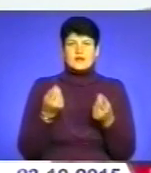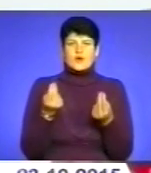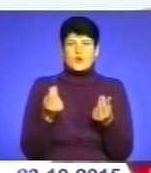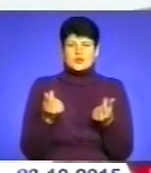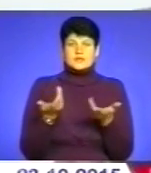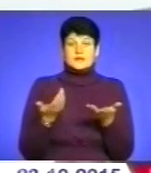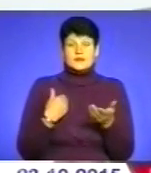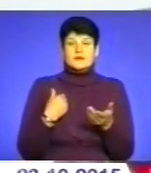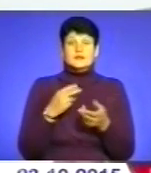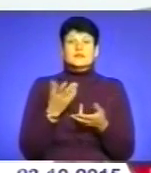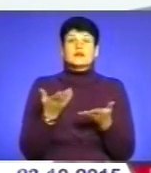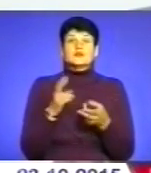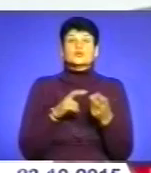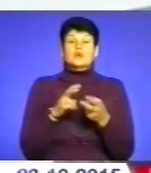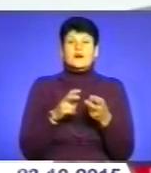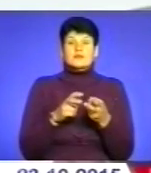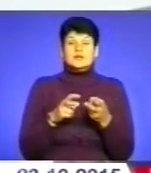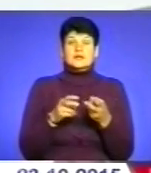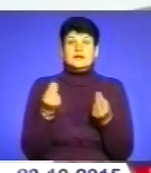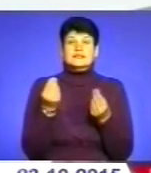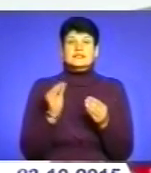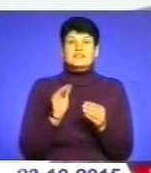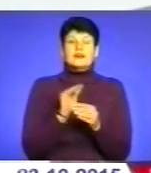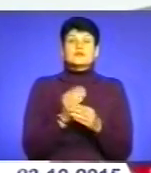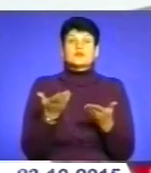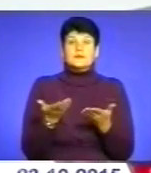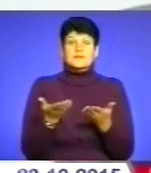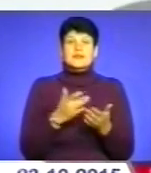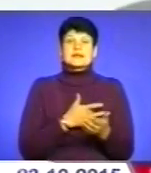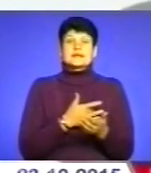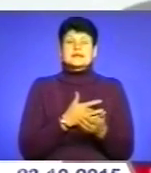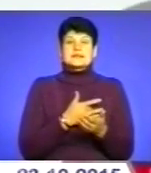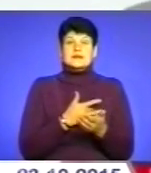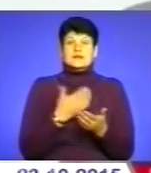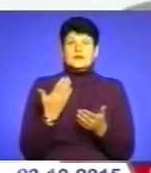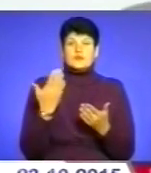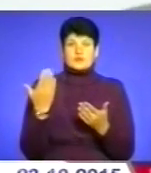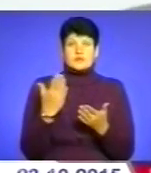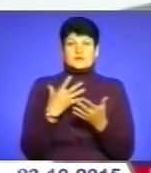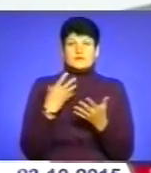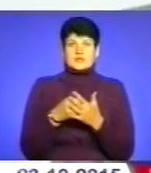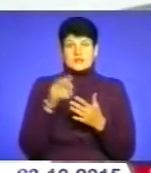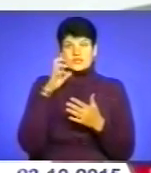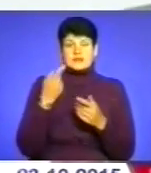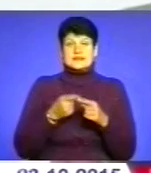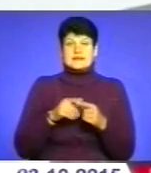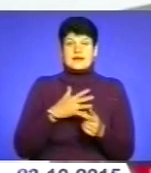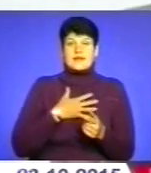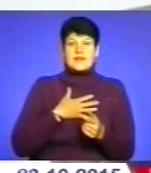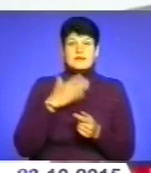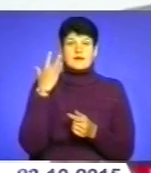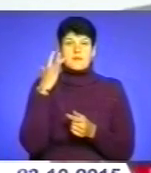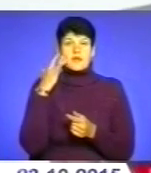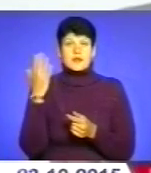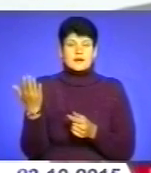шукати інвестора? Де українець, серце якого належить своїй державі? Це, звичайно, Канада, Америка,